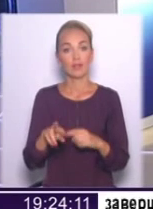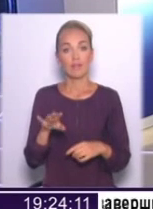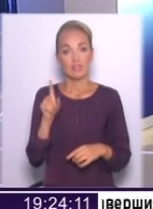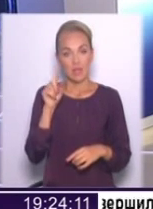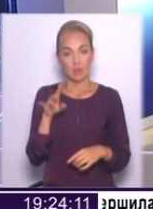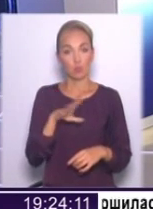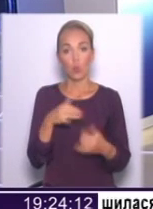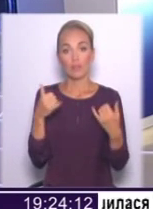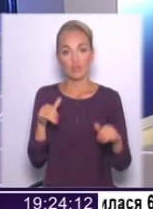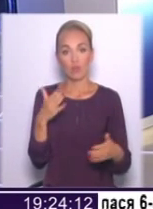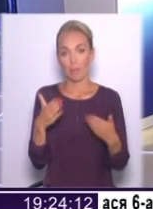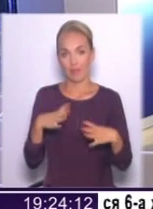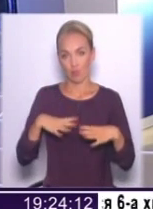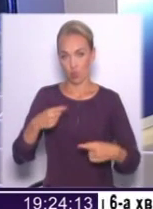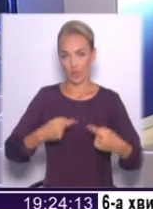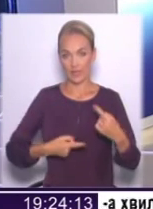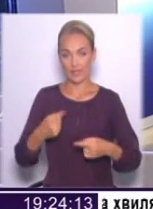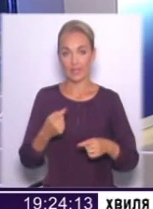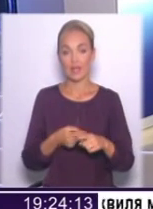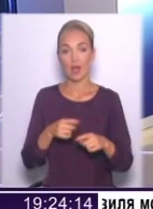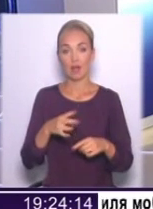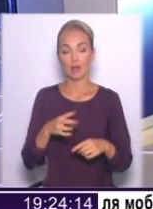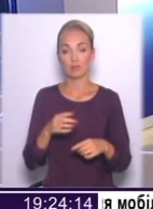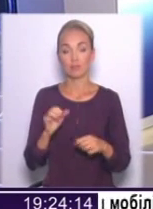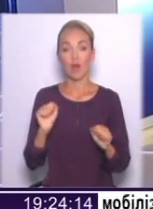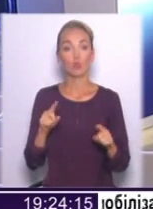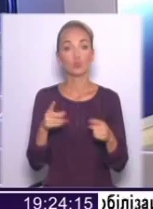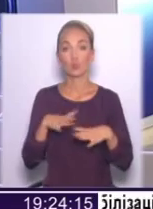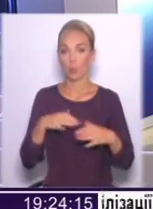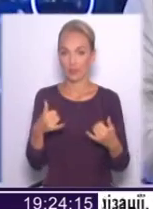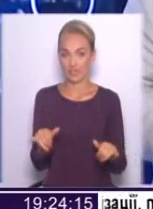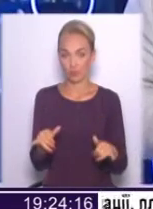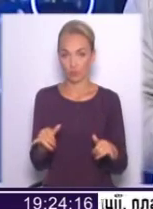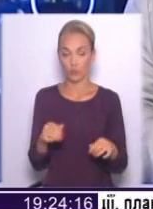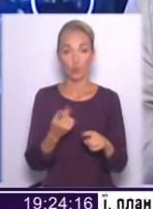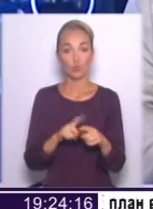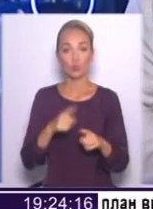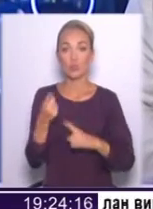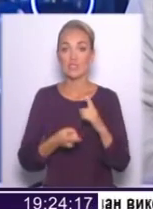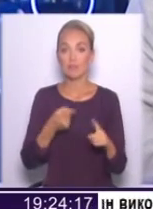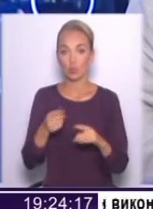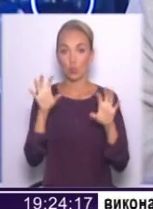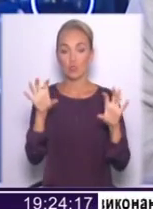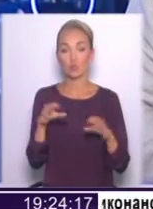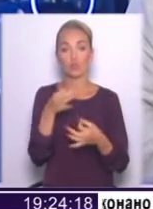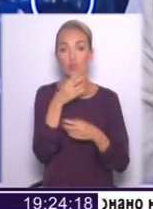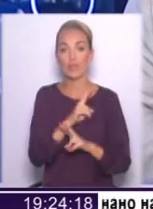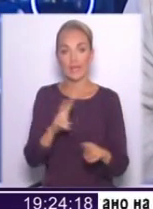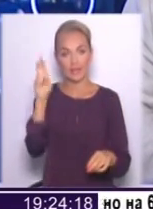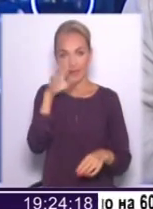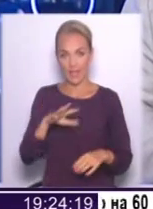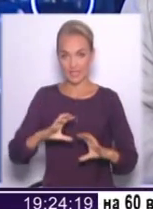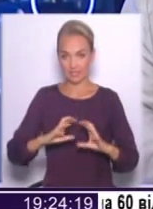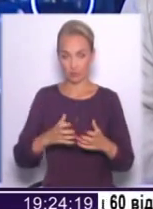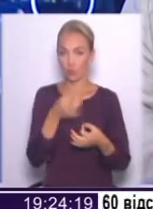Ну, було б дивно, щоб не було критики. Тобто, на цьому, на критикі... А чому було б дивно? Ну, тому що, в принципі, зміни до Конституції в будь-якій країні світу, в будь-якій,